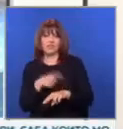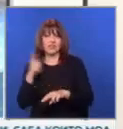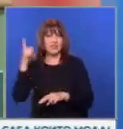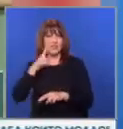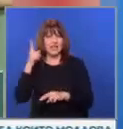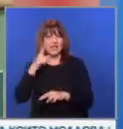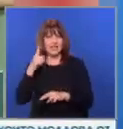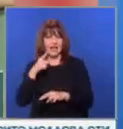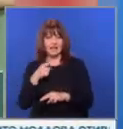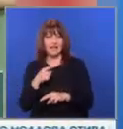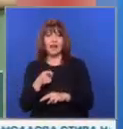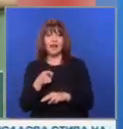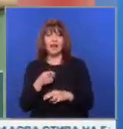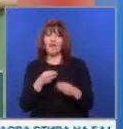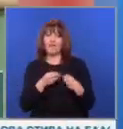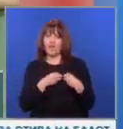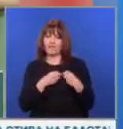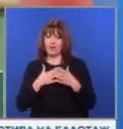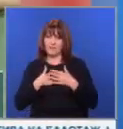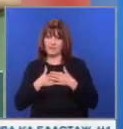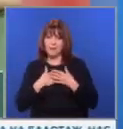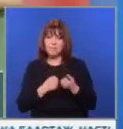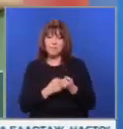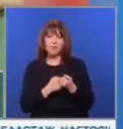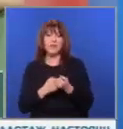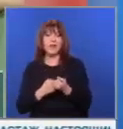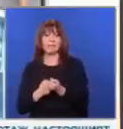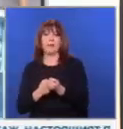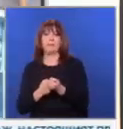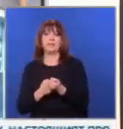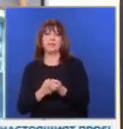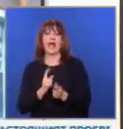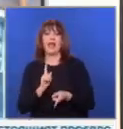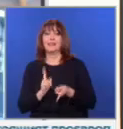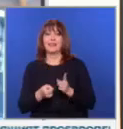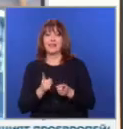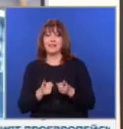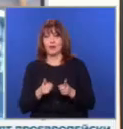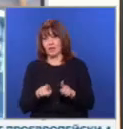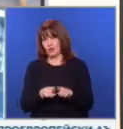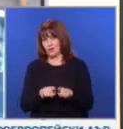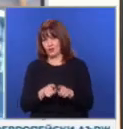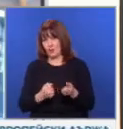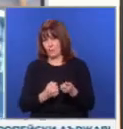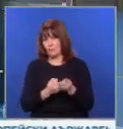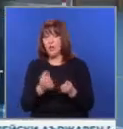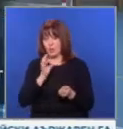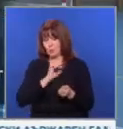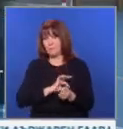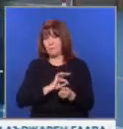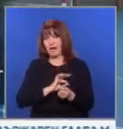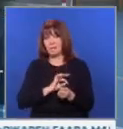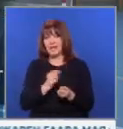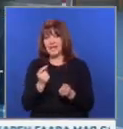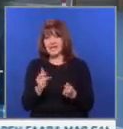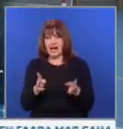салона. Вярвахме в себе си, подкрепяхме се един към друг и треньорите на линия подкрепяха. И успяхме. За